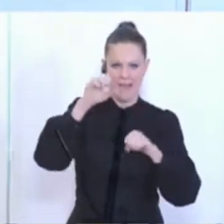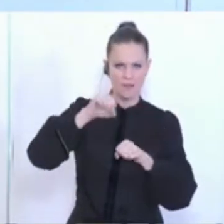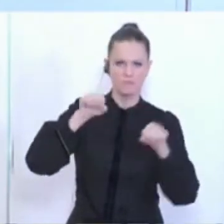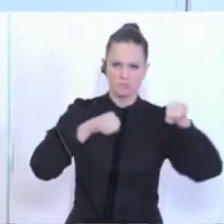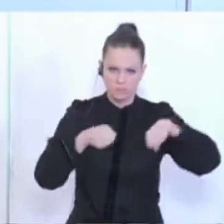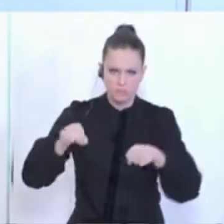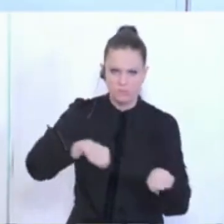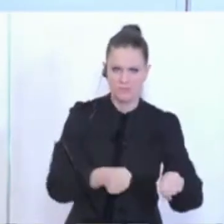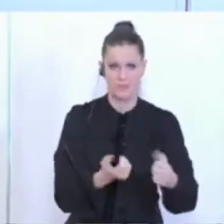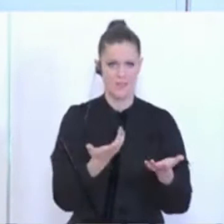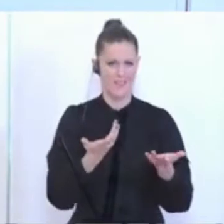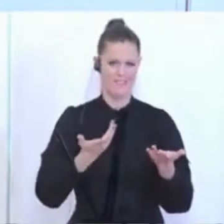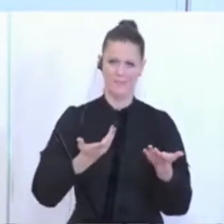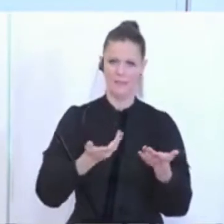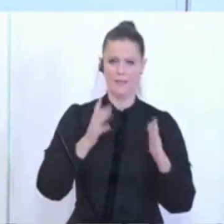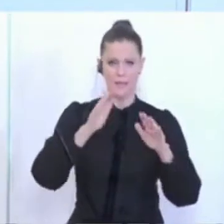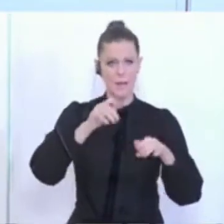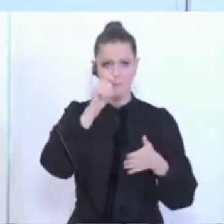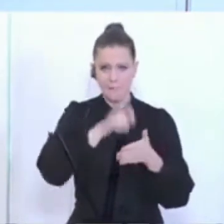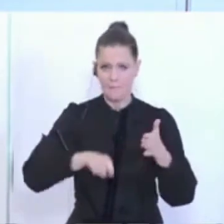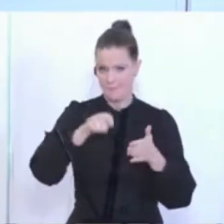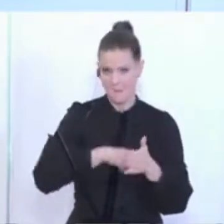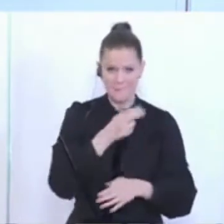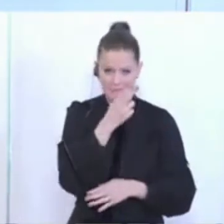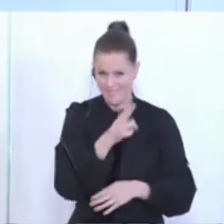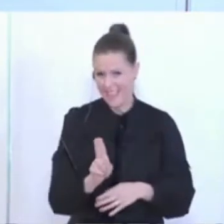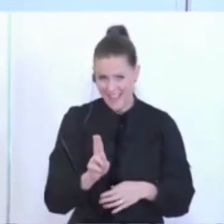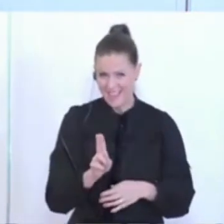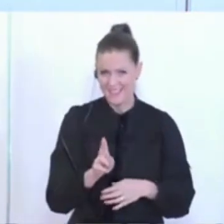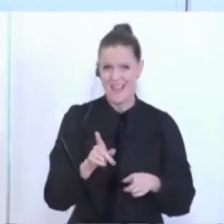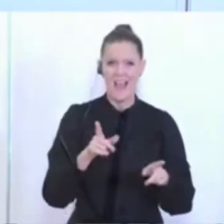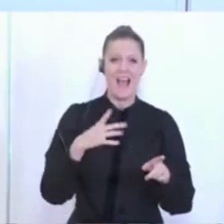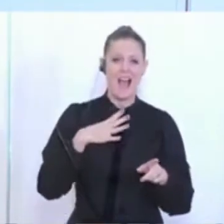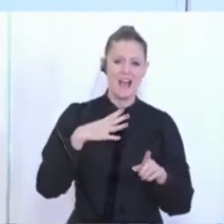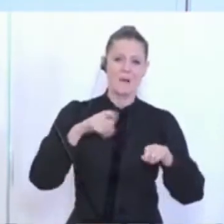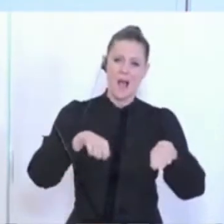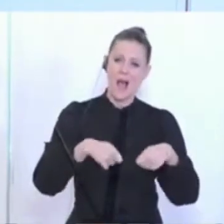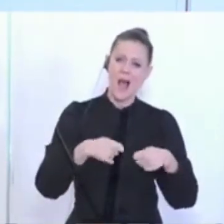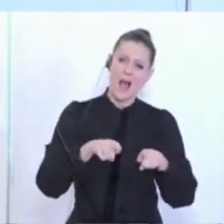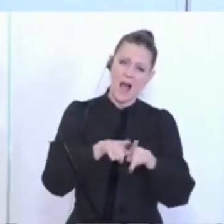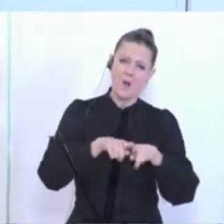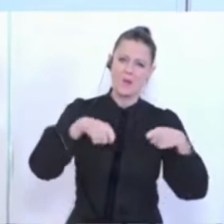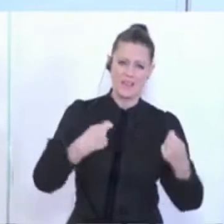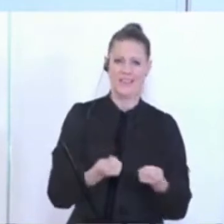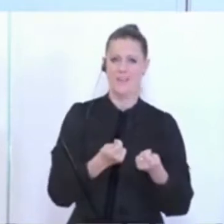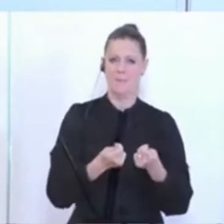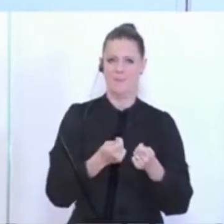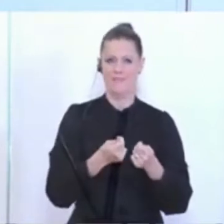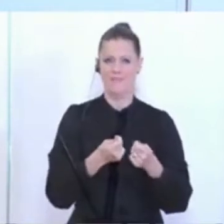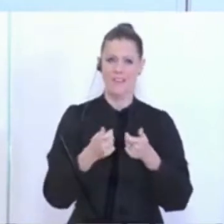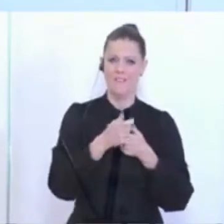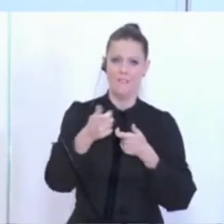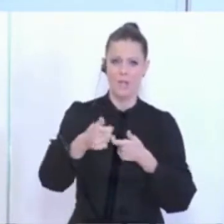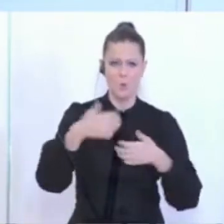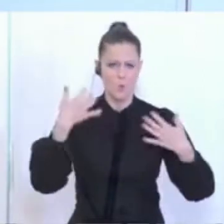in Verruf geraten soll, aber bekanntermaßen gibt es ja da auch Strecken, die besonders risky sind und andere, die ein bisschen